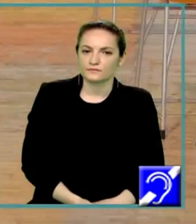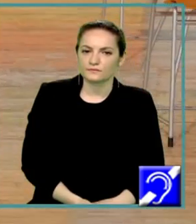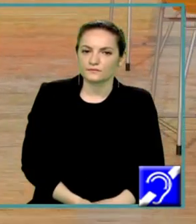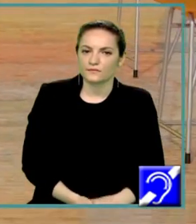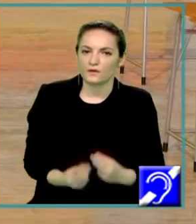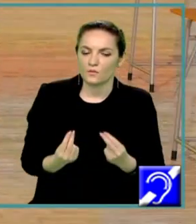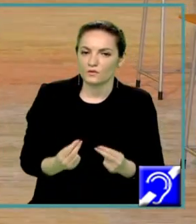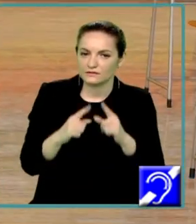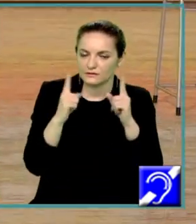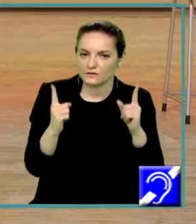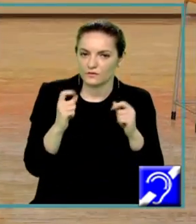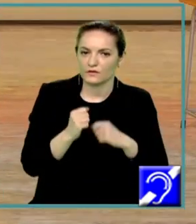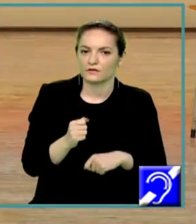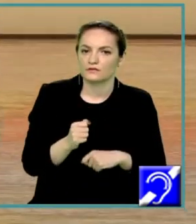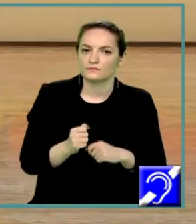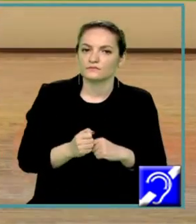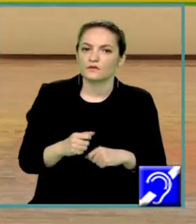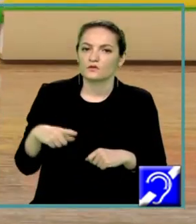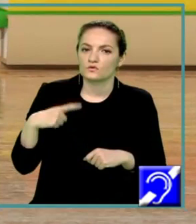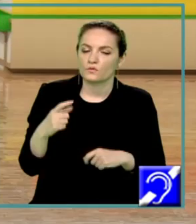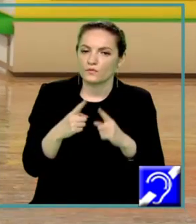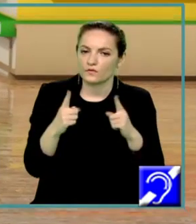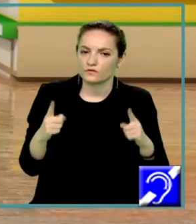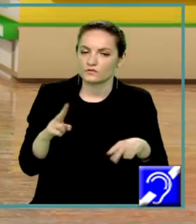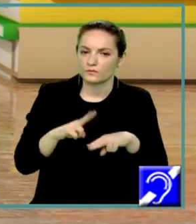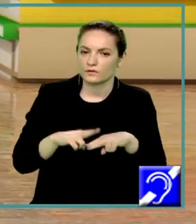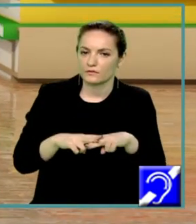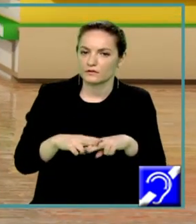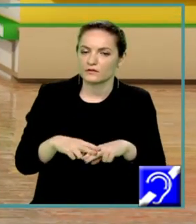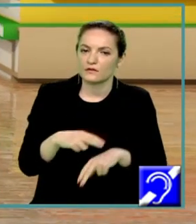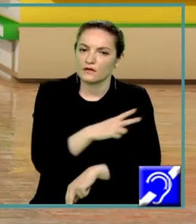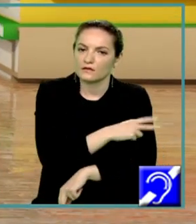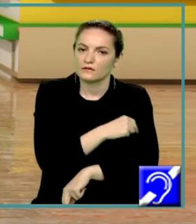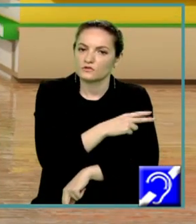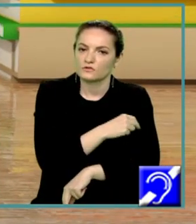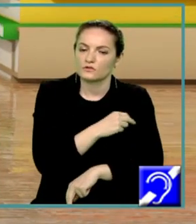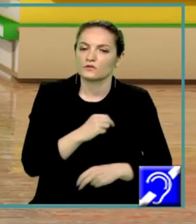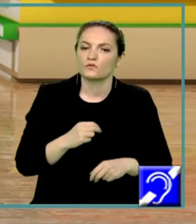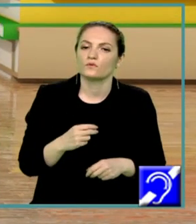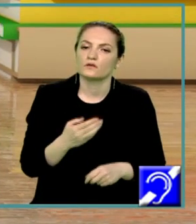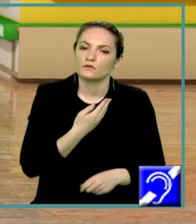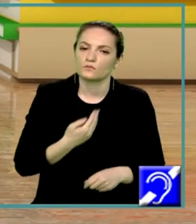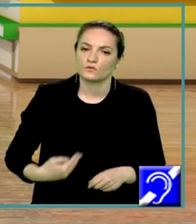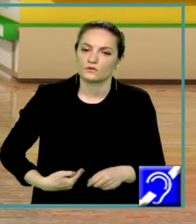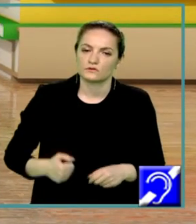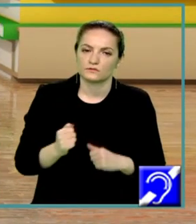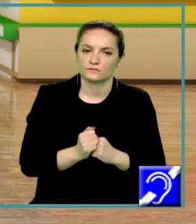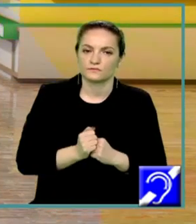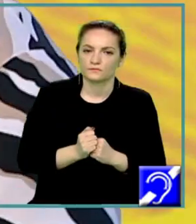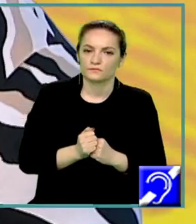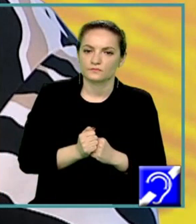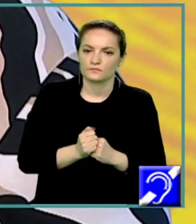Bună ziua, numele meu este Claudia Brăduceanu și sunt profesor de matematică la Colegiul Național Mihai Eminescu din București.